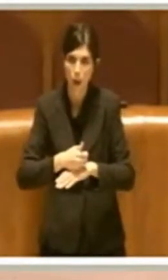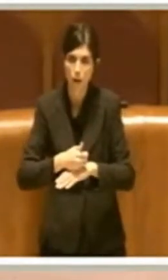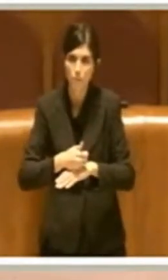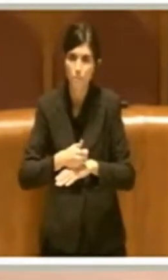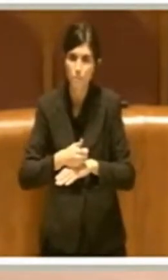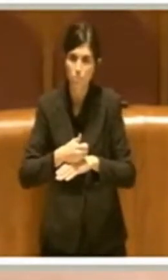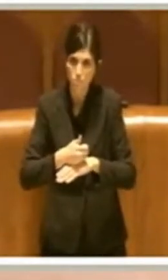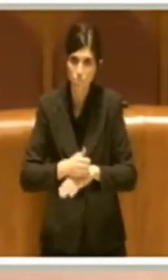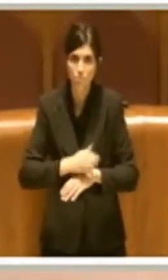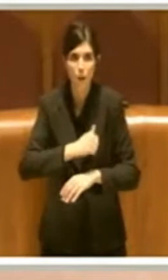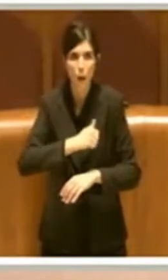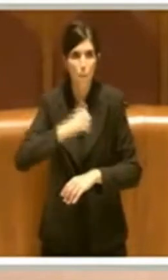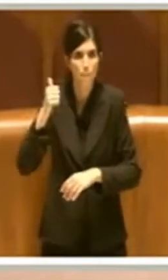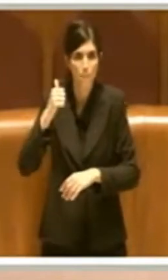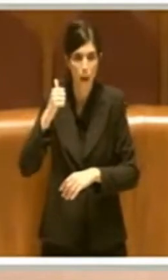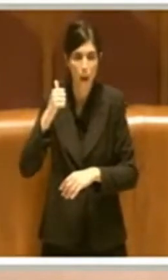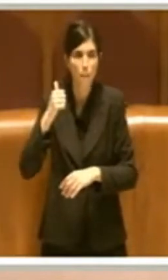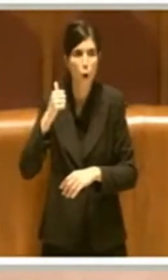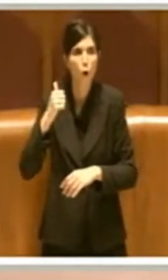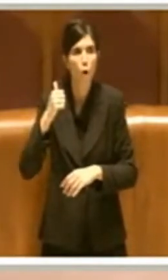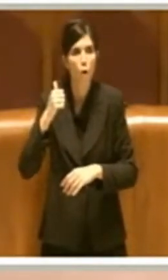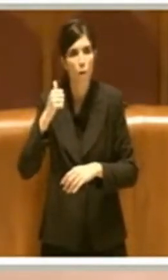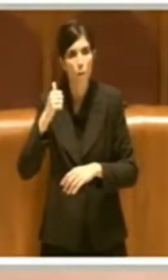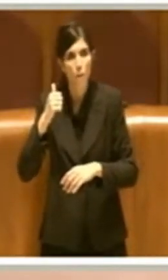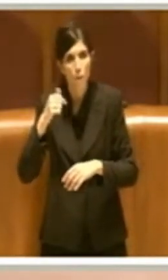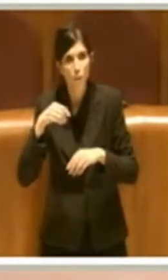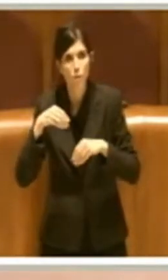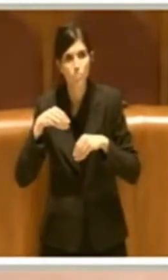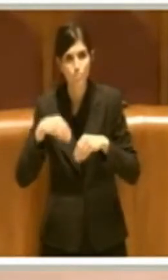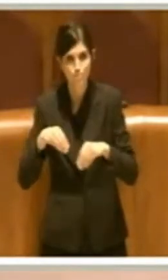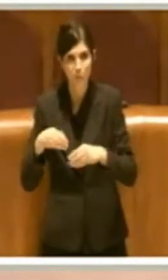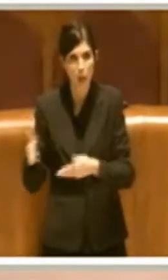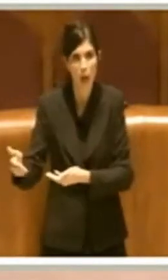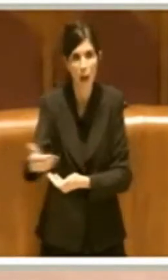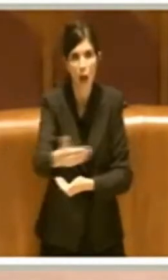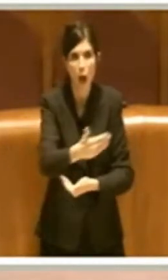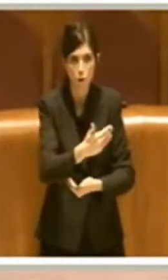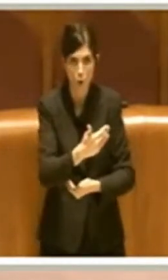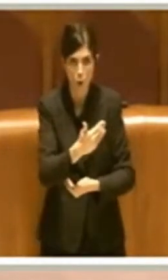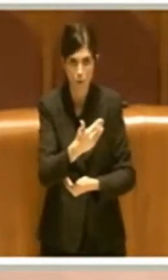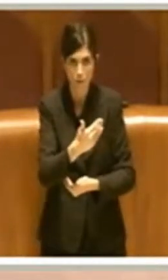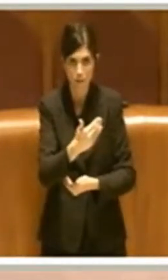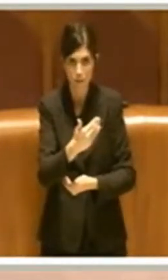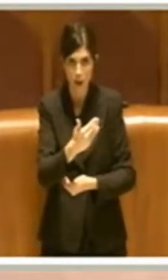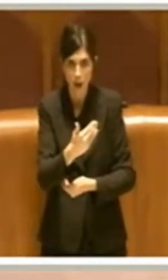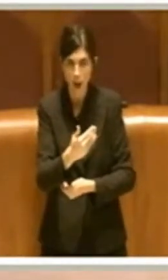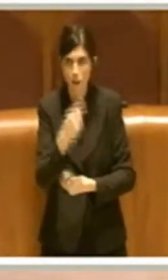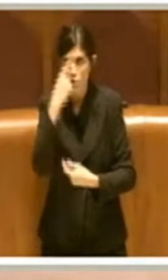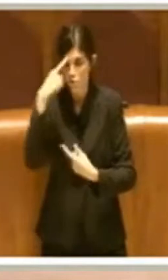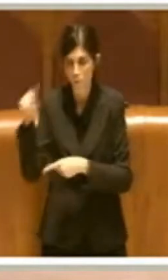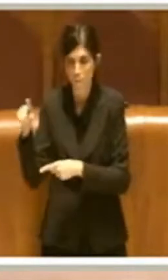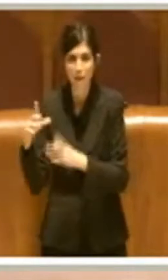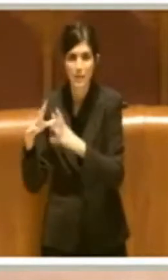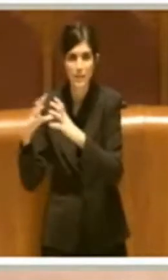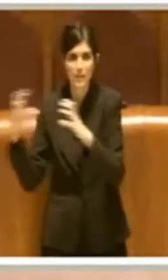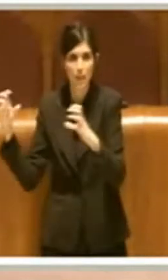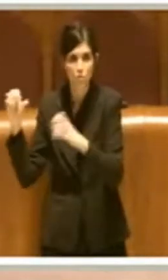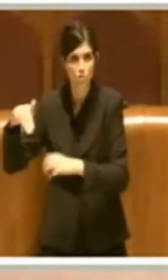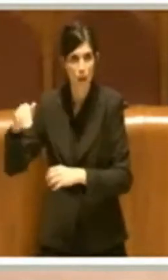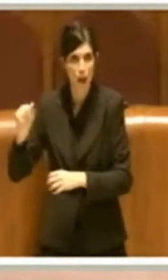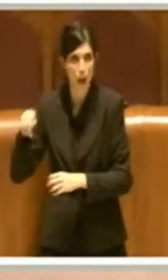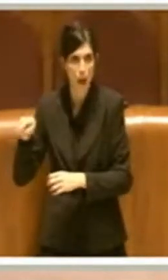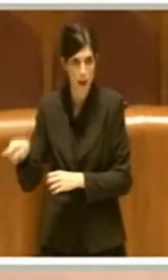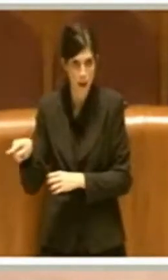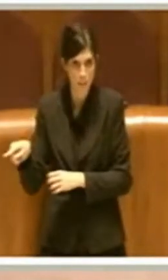primario a dover effettuare la raccolta attraverso la società AMA. Poi bisogna andare